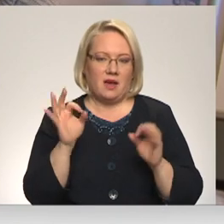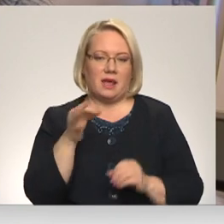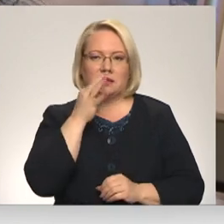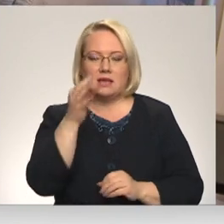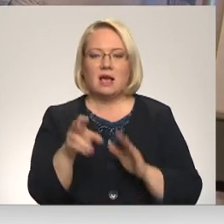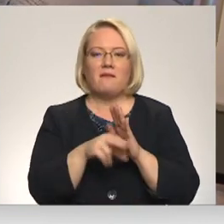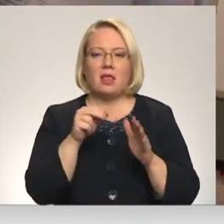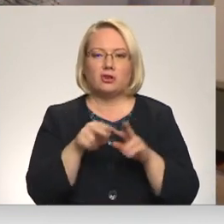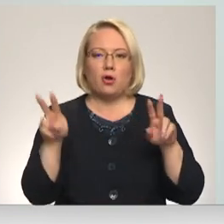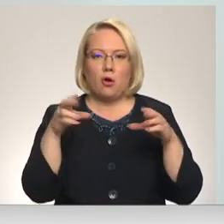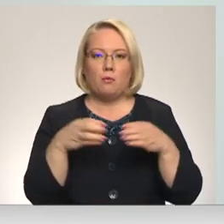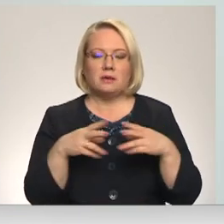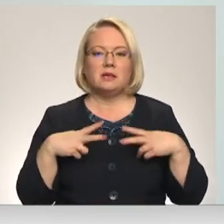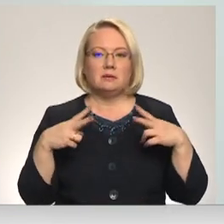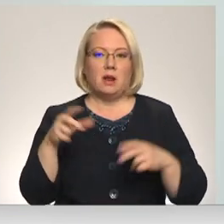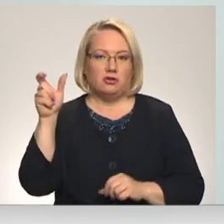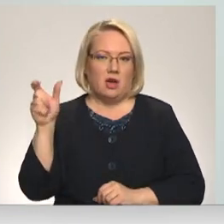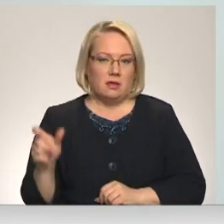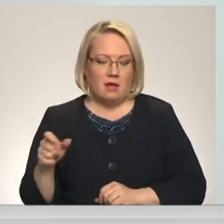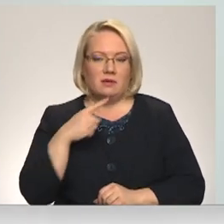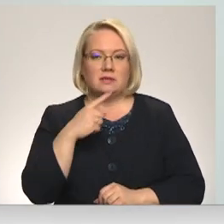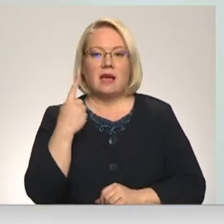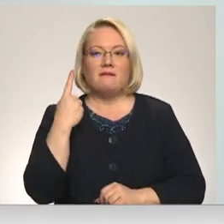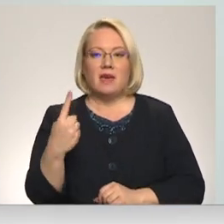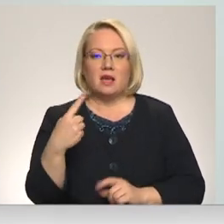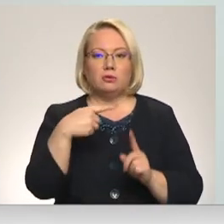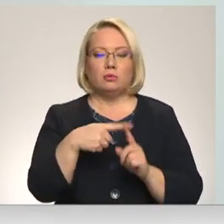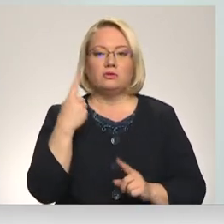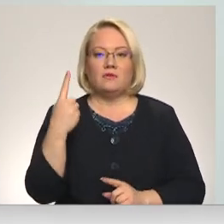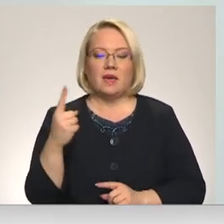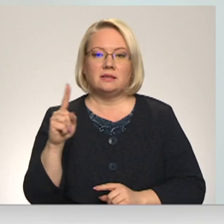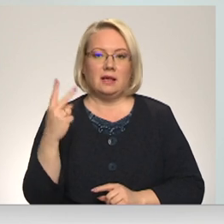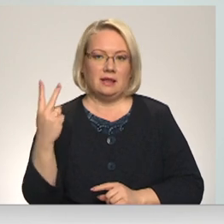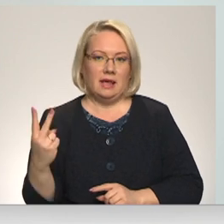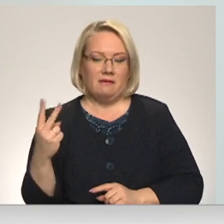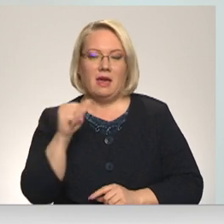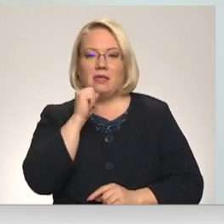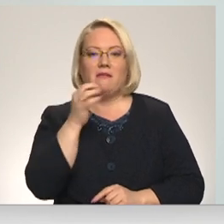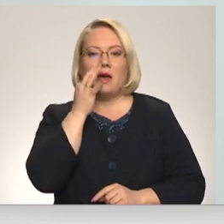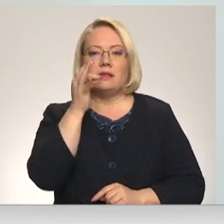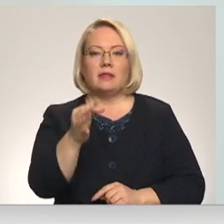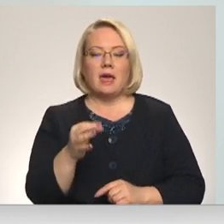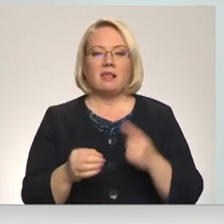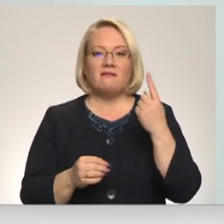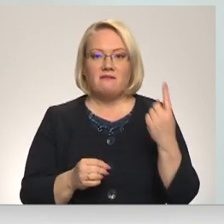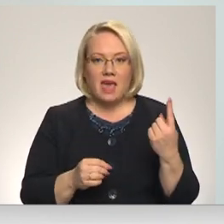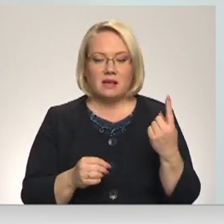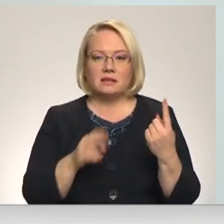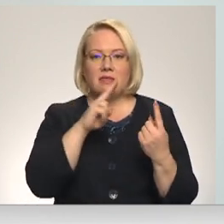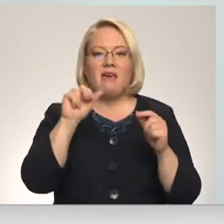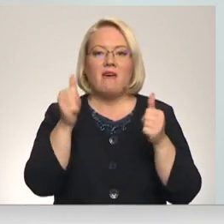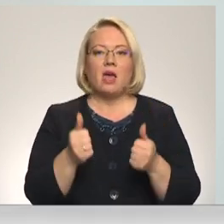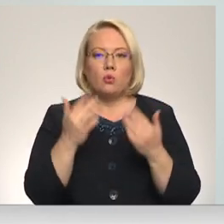komisijas priekšsēdātāju. Tādā vienā domā, piemēram, viens plus viens ir divi. Nevarētu teikt, ka tas viens neveido